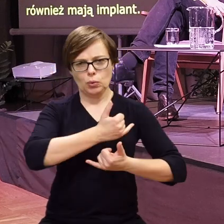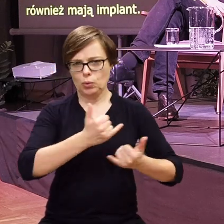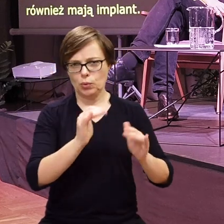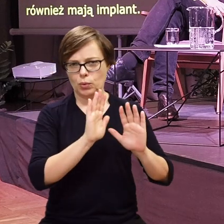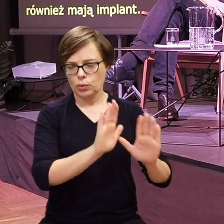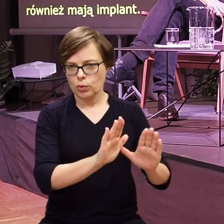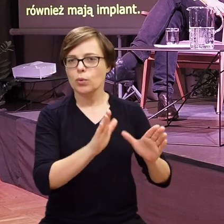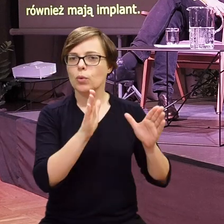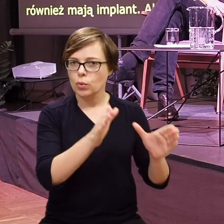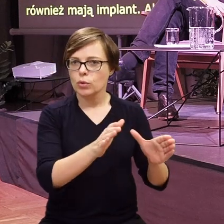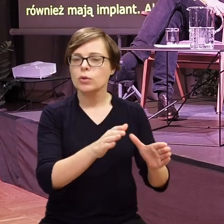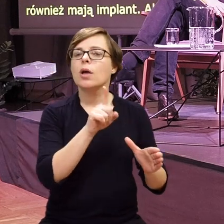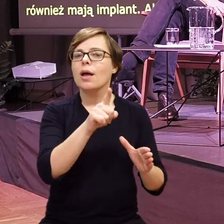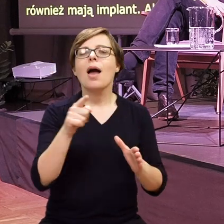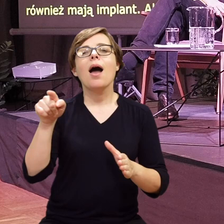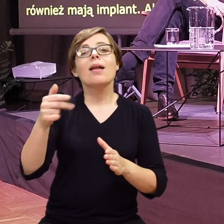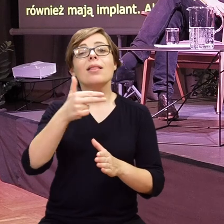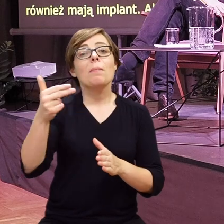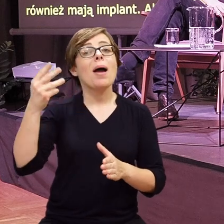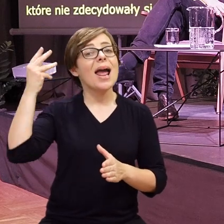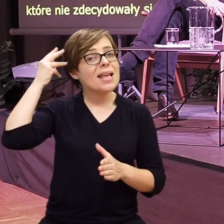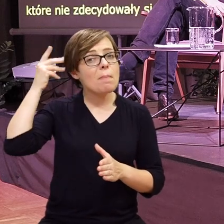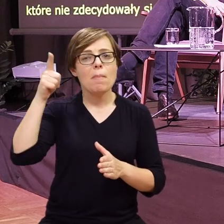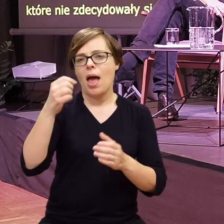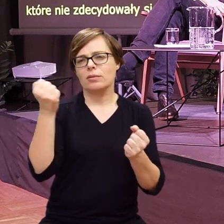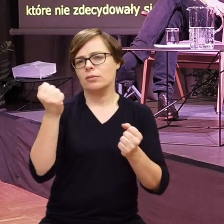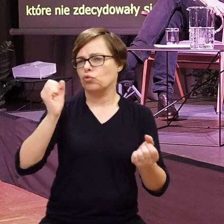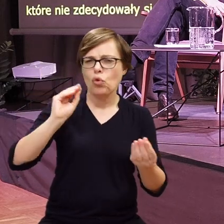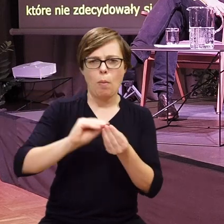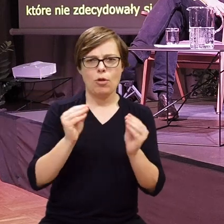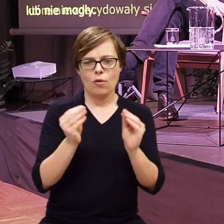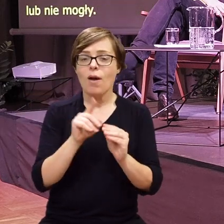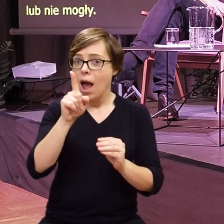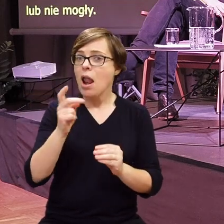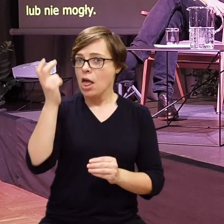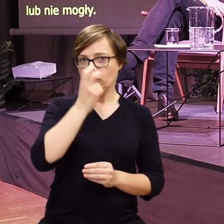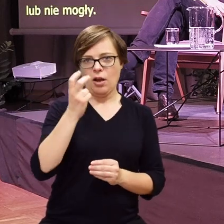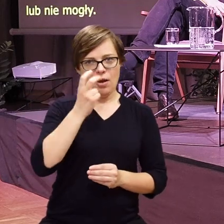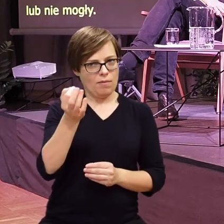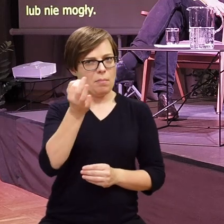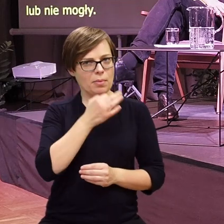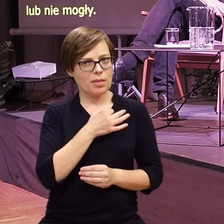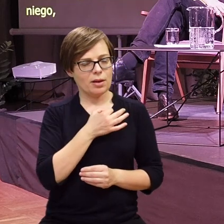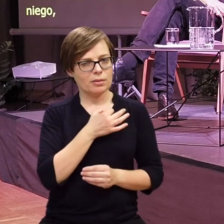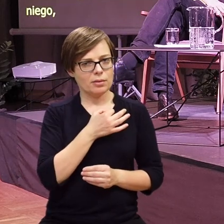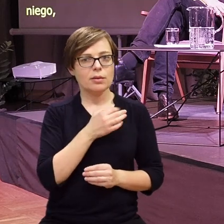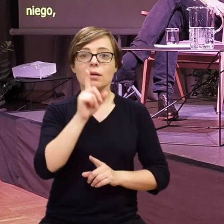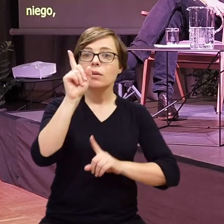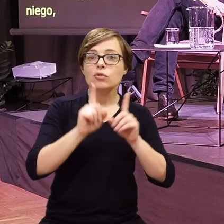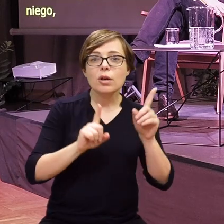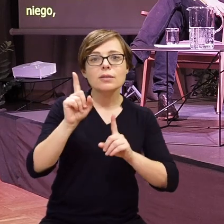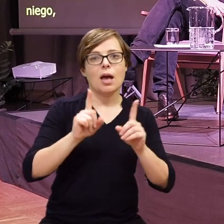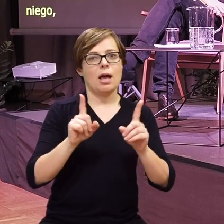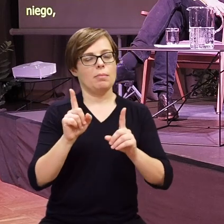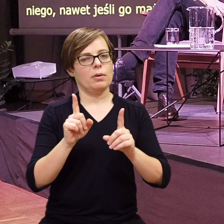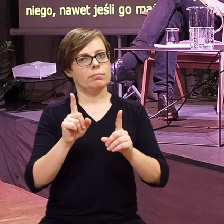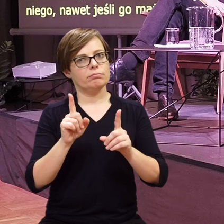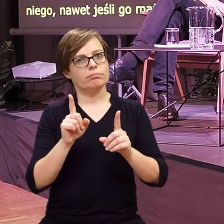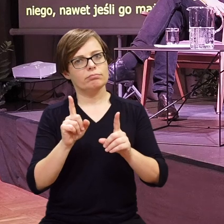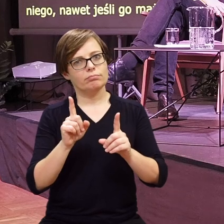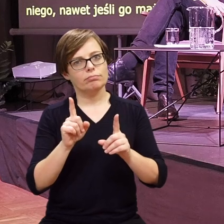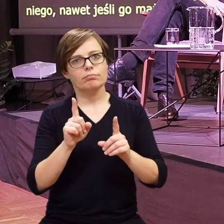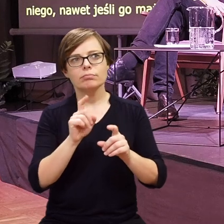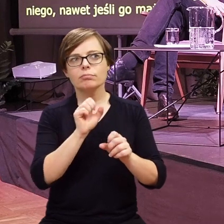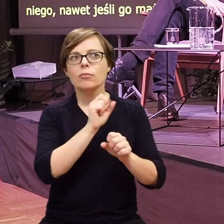Więc to jest bardzo złożony temat i nie chciałabym tak jakoś odpowiedzieć, ale to jest bardzo ciekawe pytanie, czy czasami się spotykam z takim